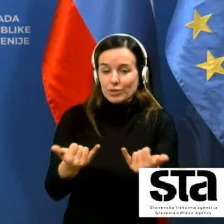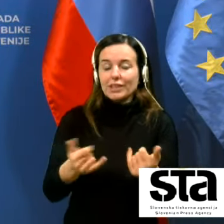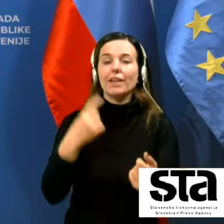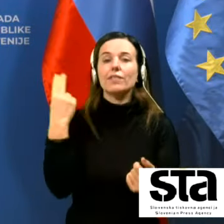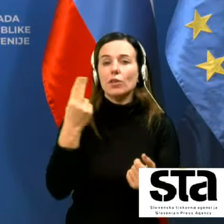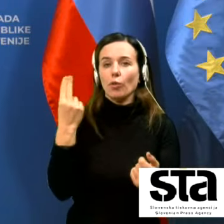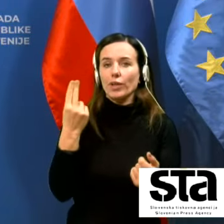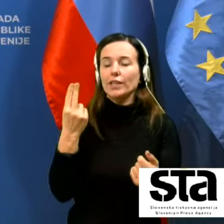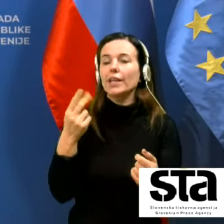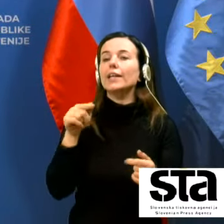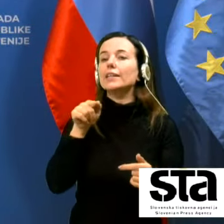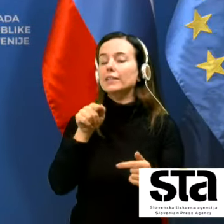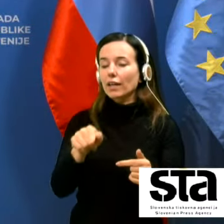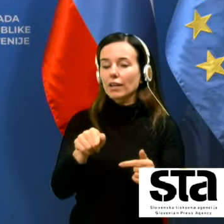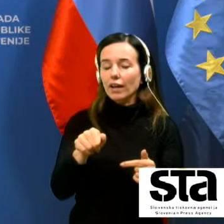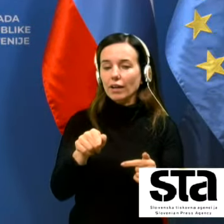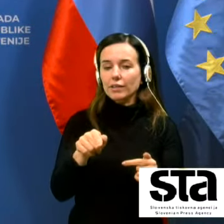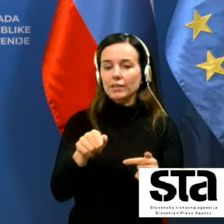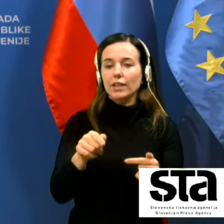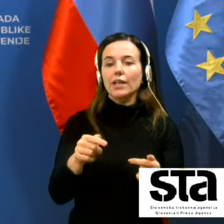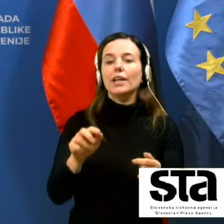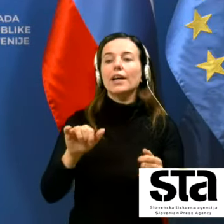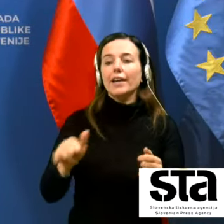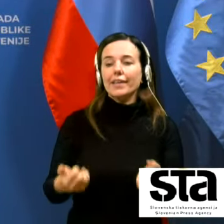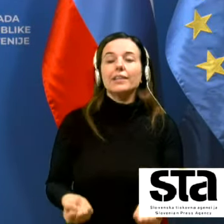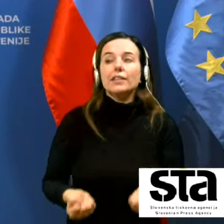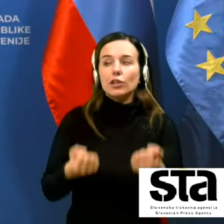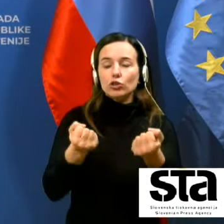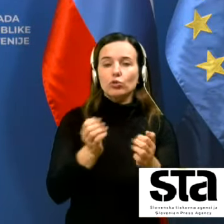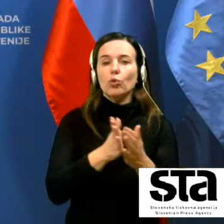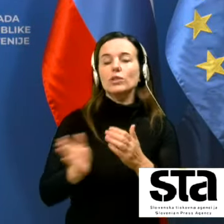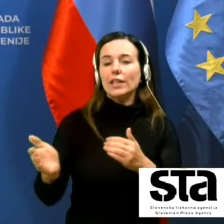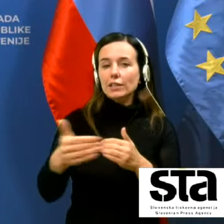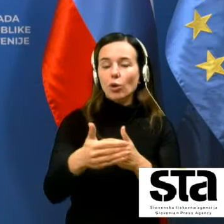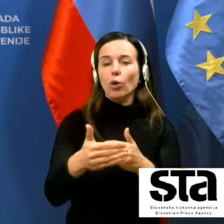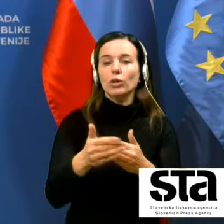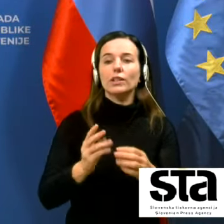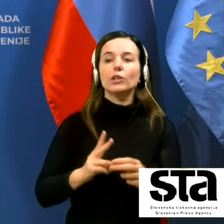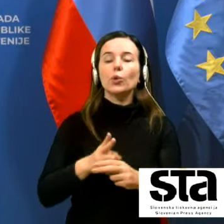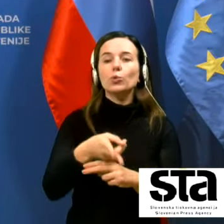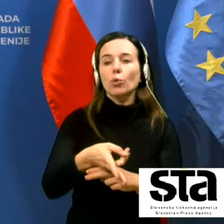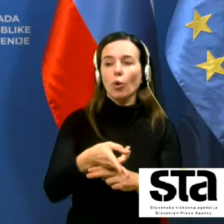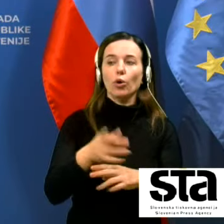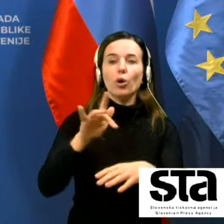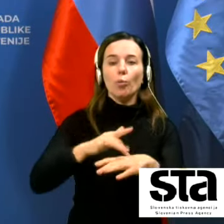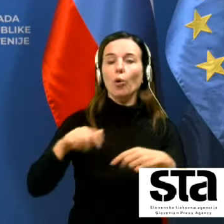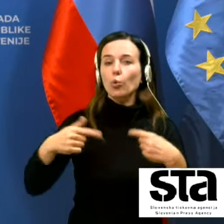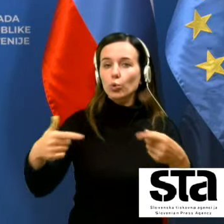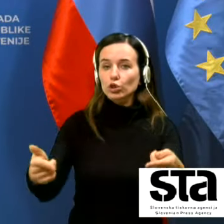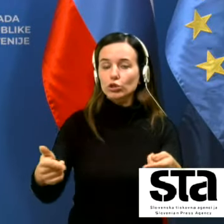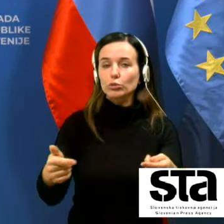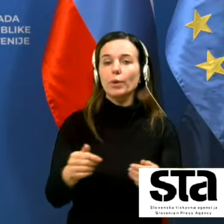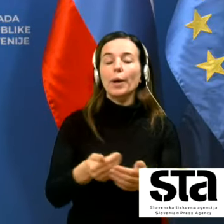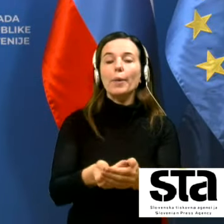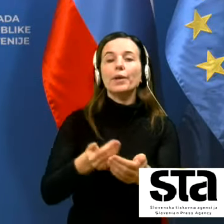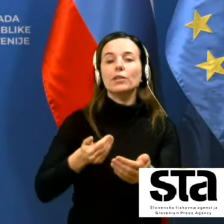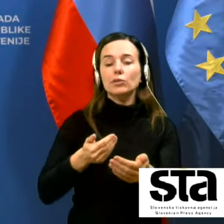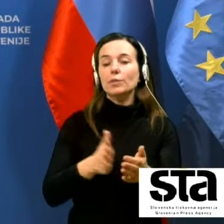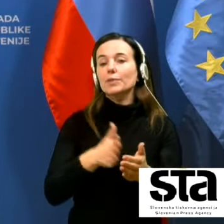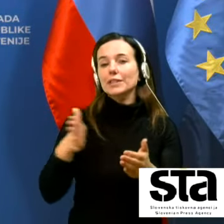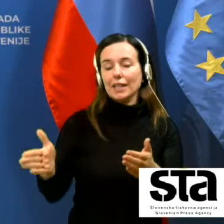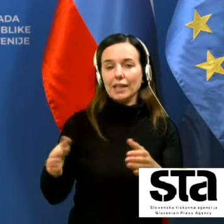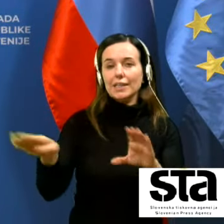se zelo težko izogneš v dorom okužbe predvsem tudi strani